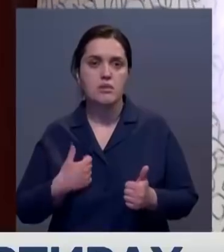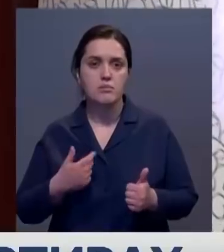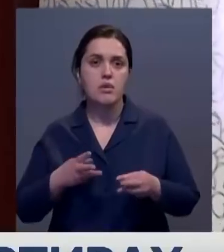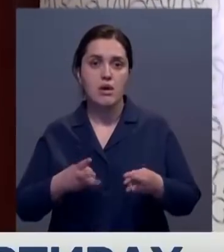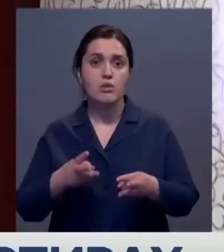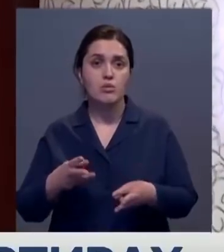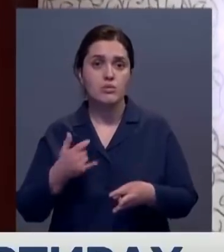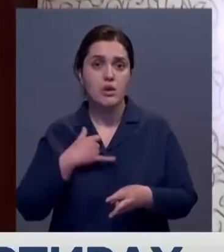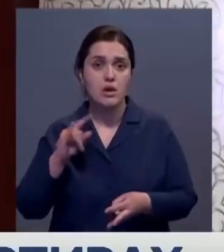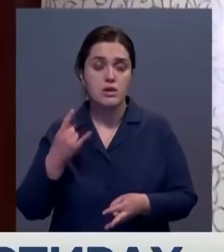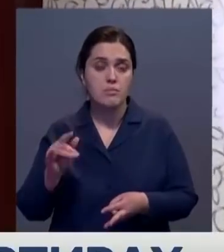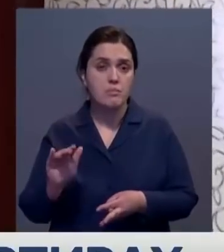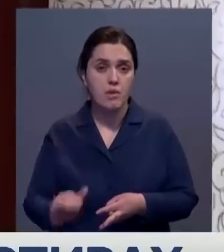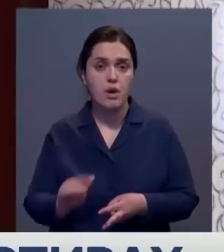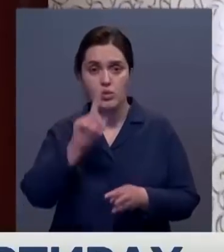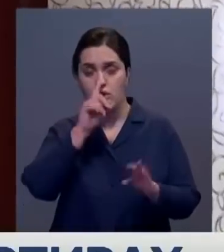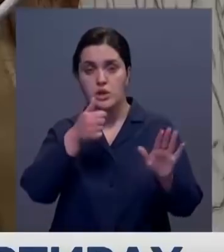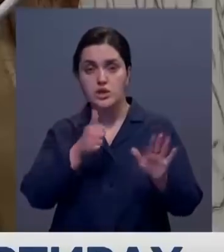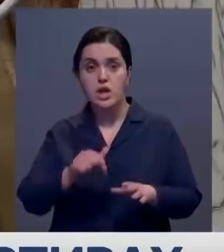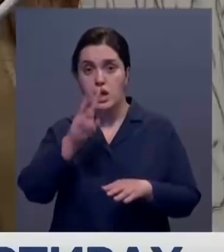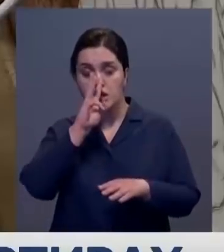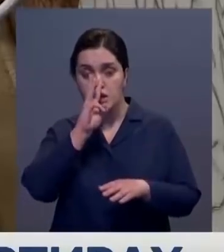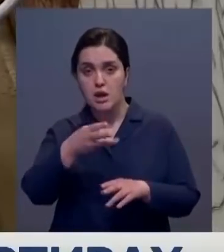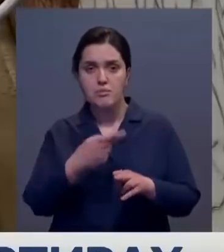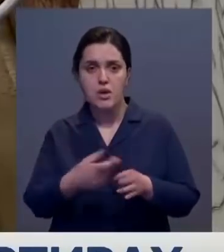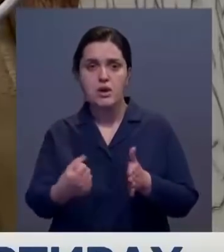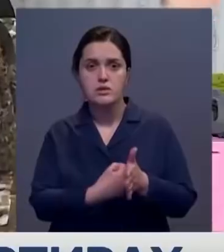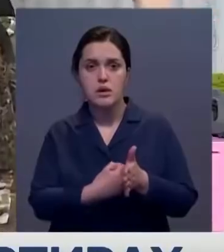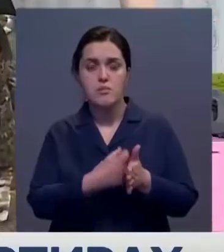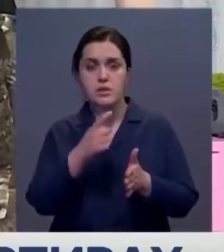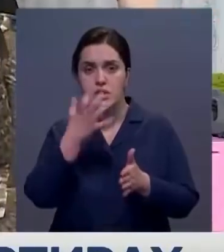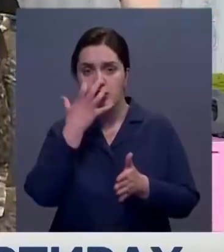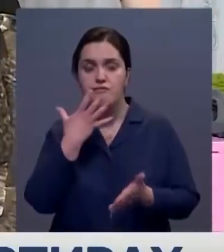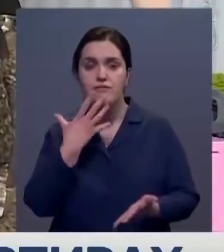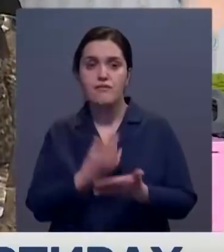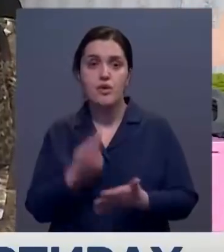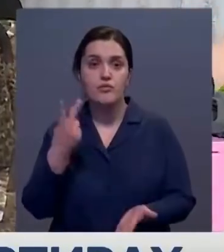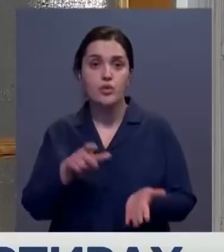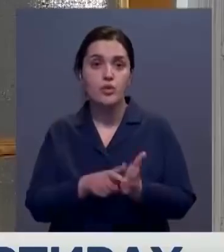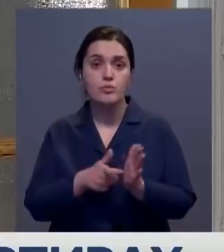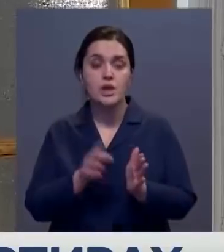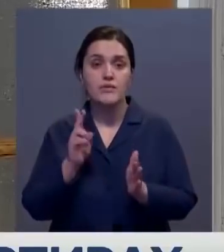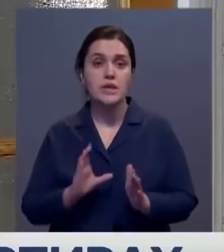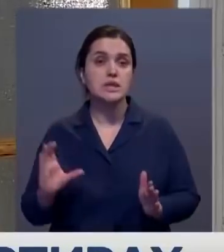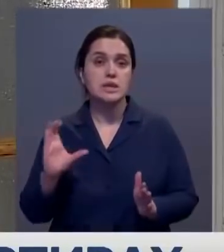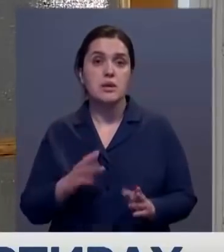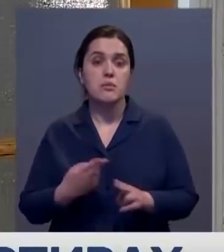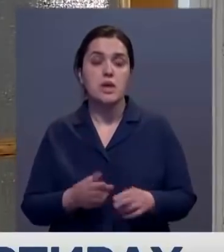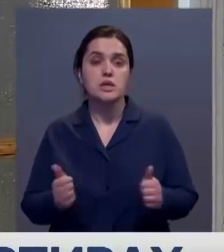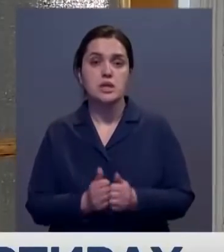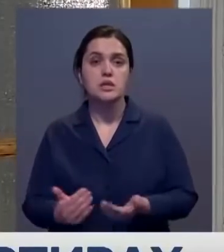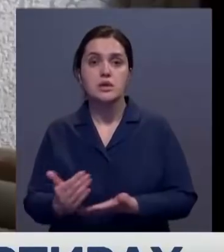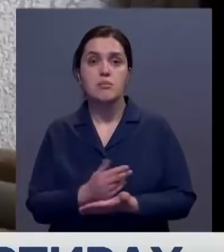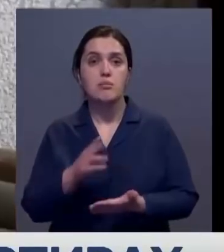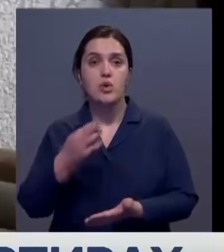девочка. Три года жительнице Карабулака Любовь Анисимова бьется за тепло в своей двухкомнатной квартире. В сентябре с соседями они собрали по 20